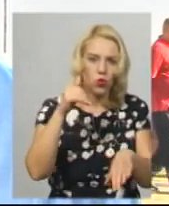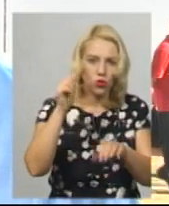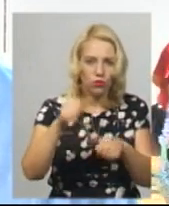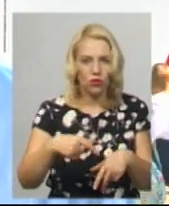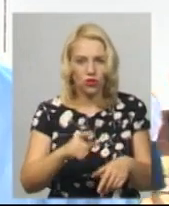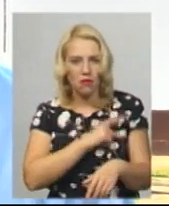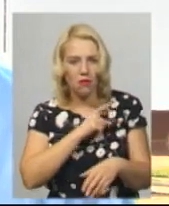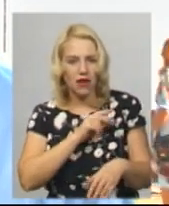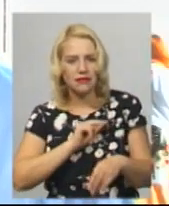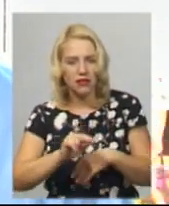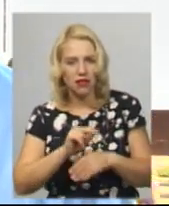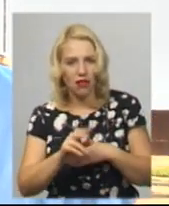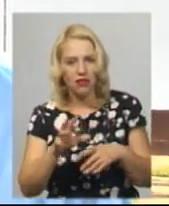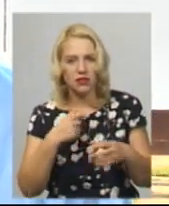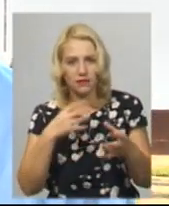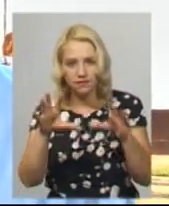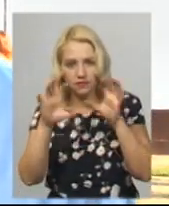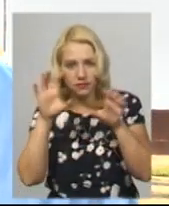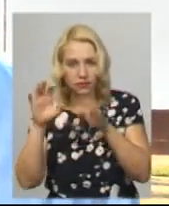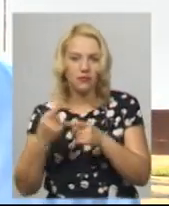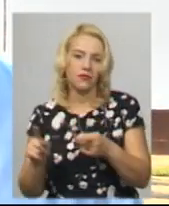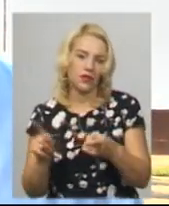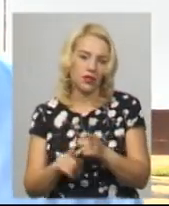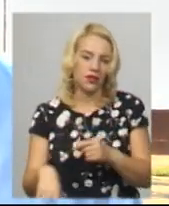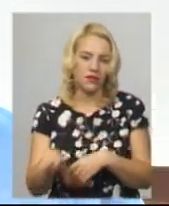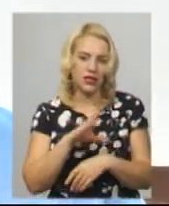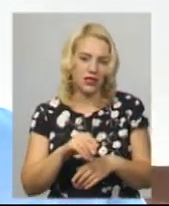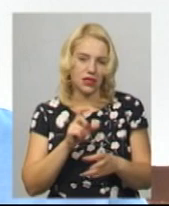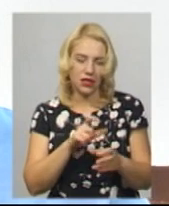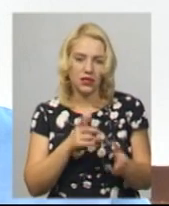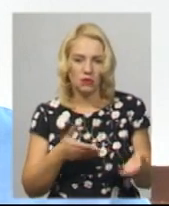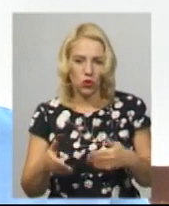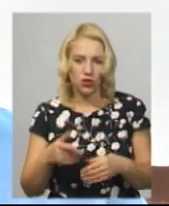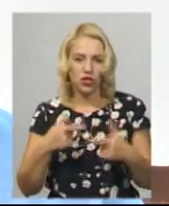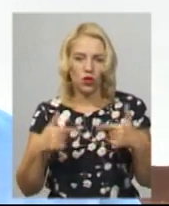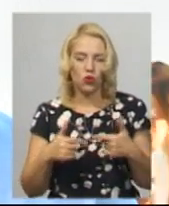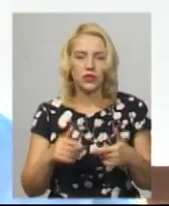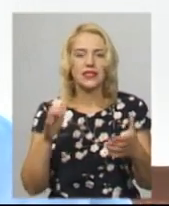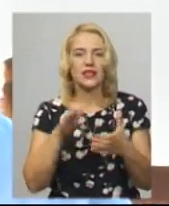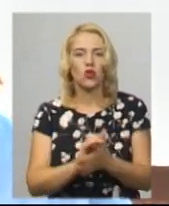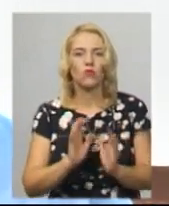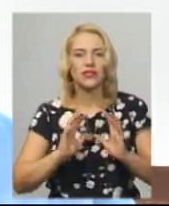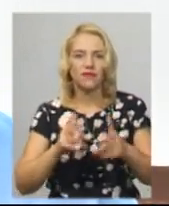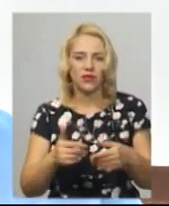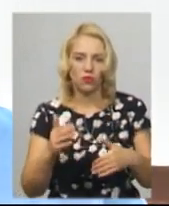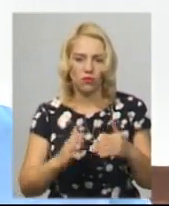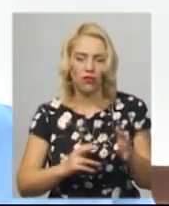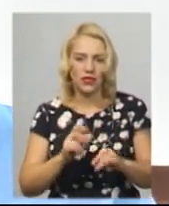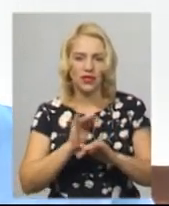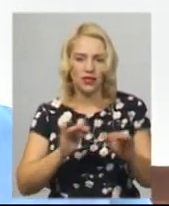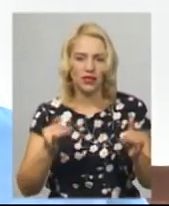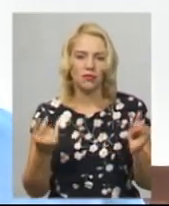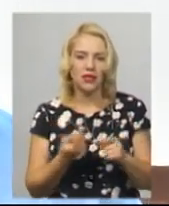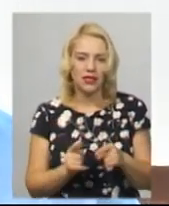майстер-класах, які проводять викладачі і наші запрошені гості. Знайомляться з світом професій, їм цікаво це.